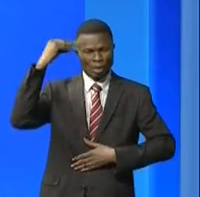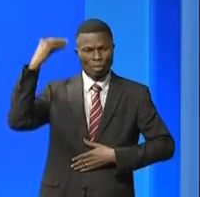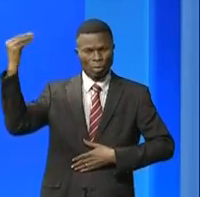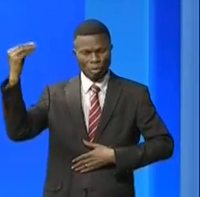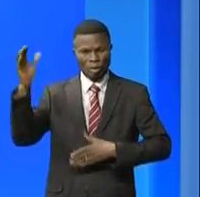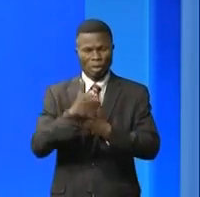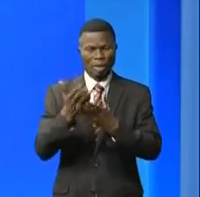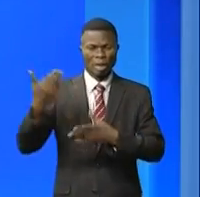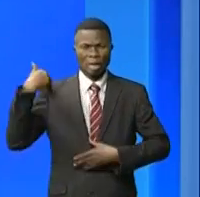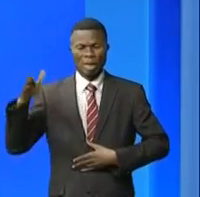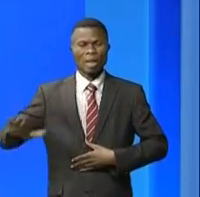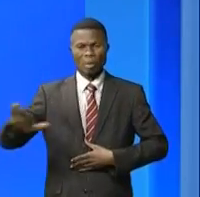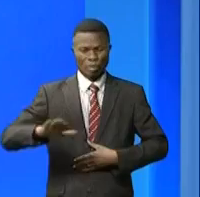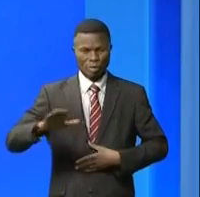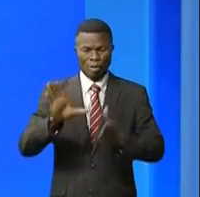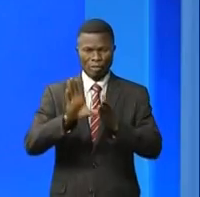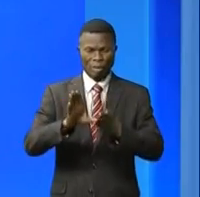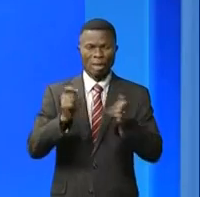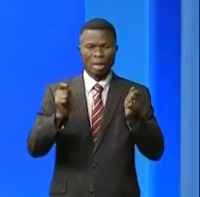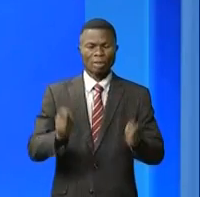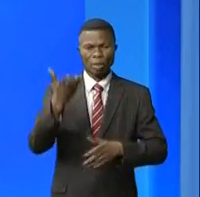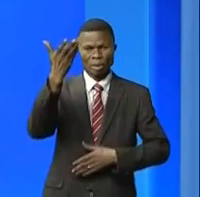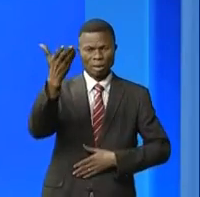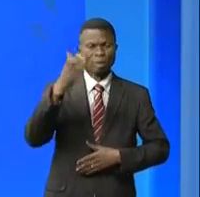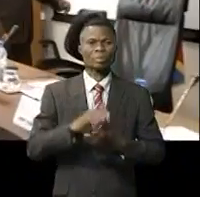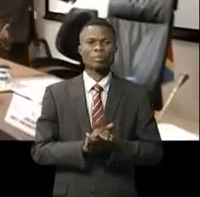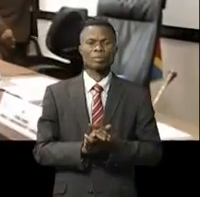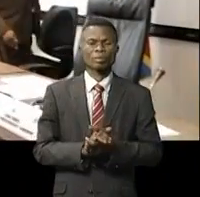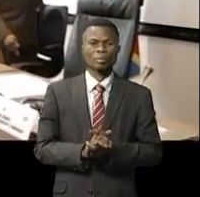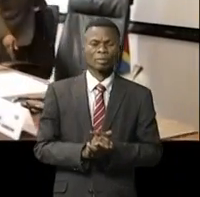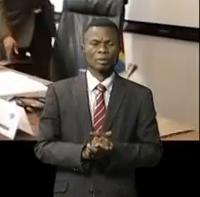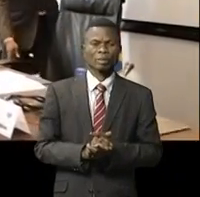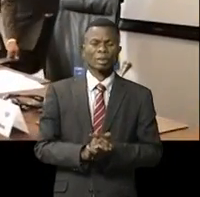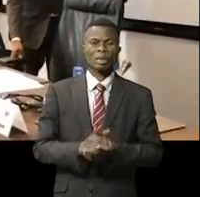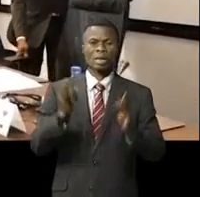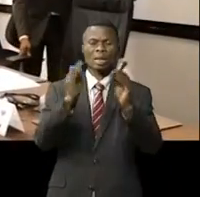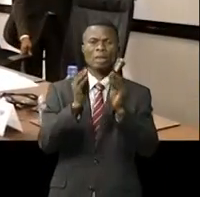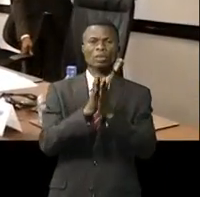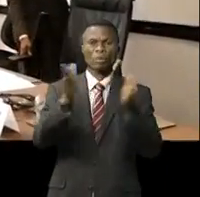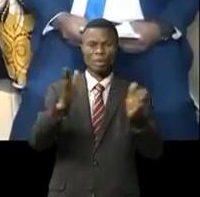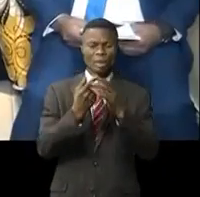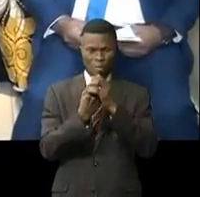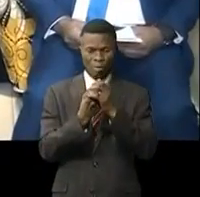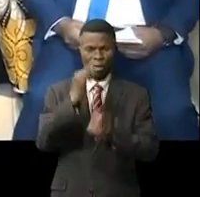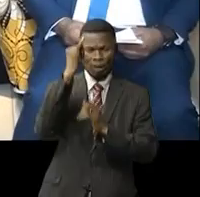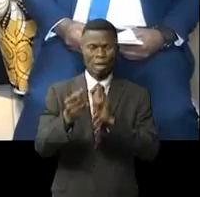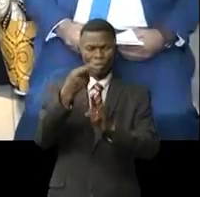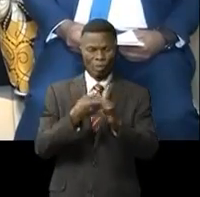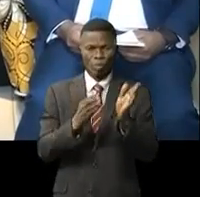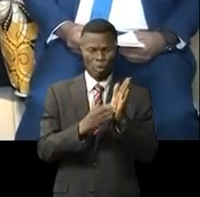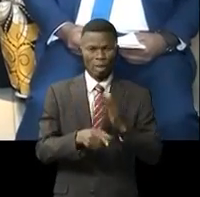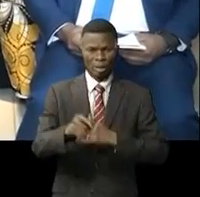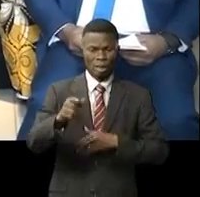entre États. Reportage Cédric Kenina. En prélude de l'Assemblée générale qui se tiendra à la fin de ce mois de